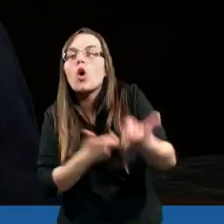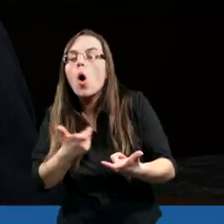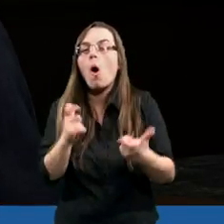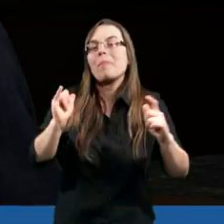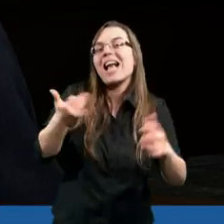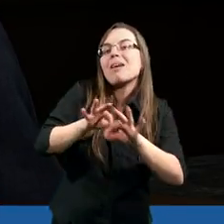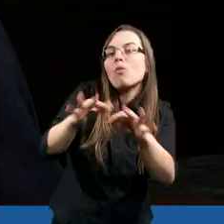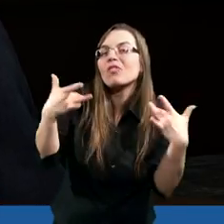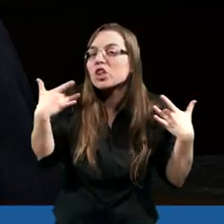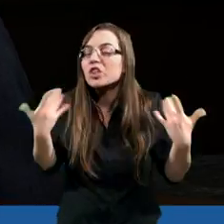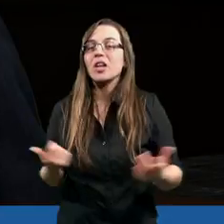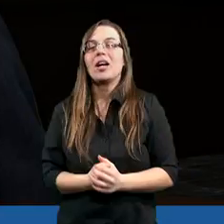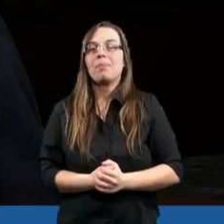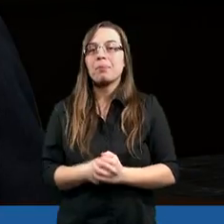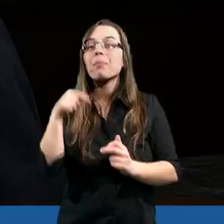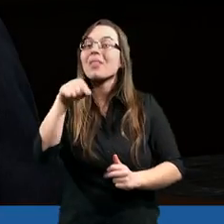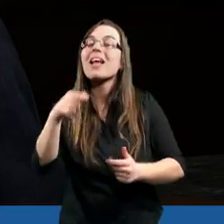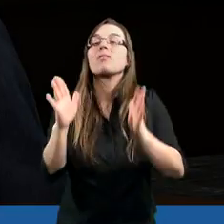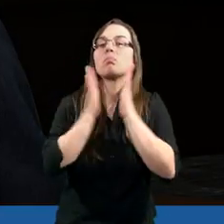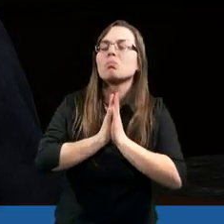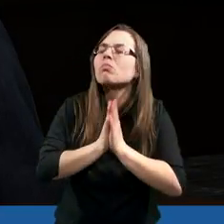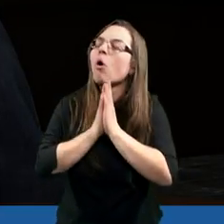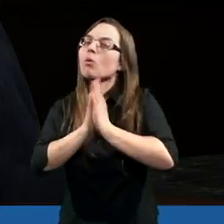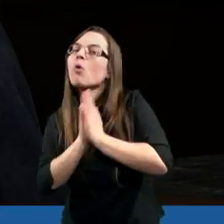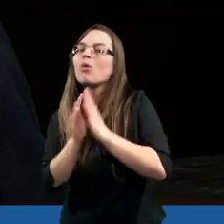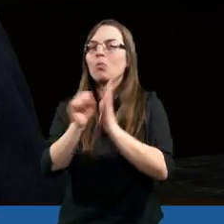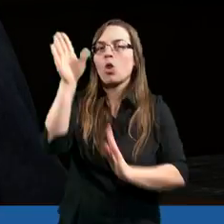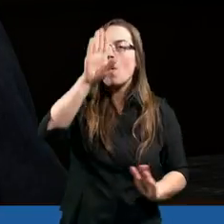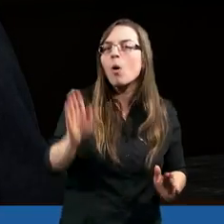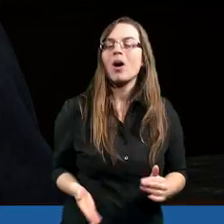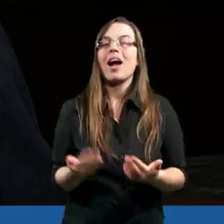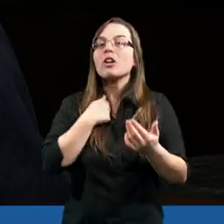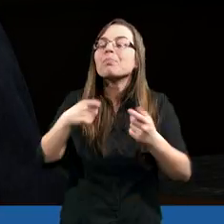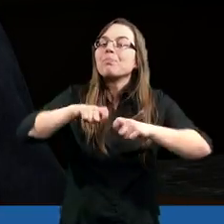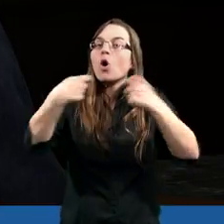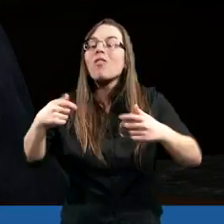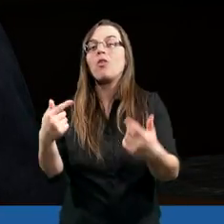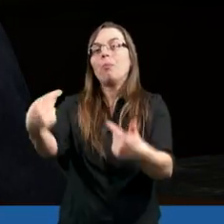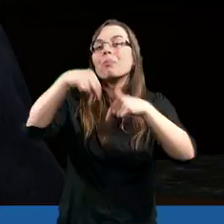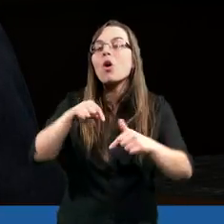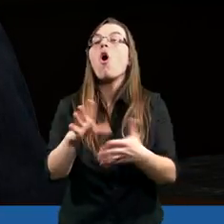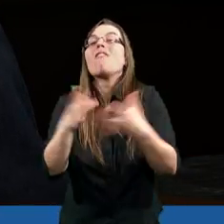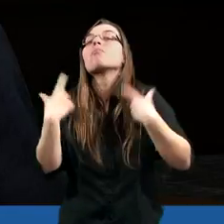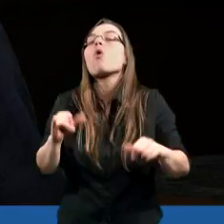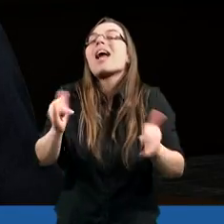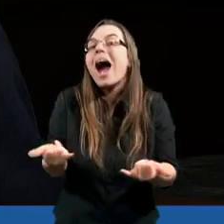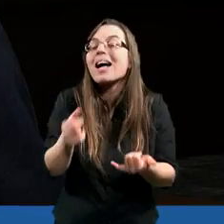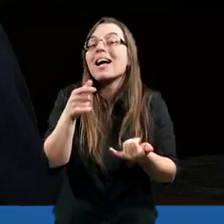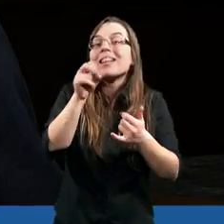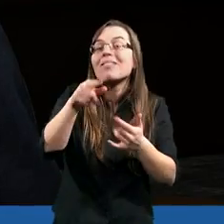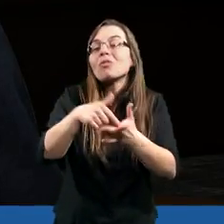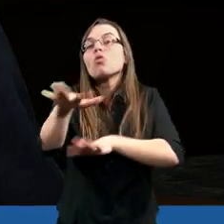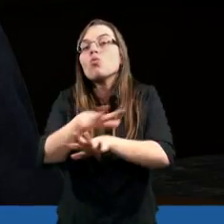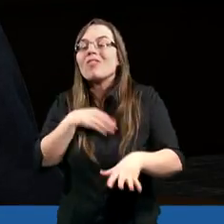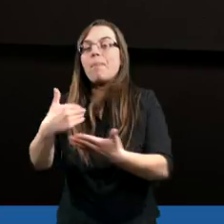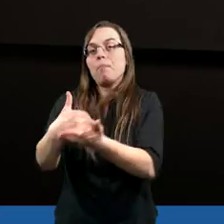w życiu i kiedy modlimy się do Niego, rozwiązanie przychodzi w postaci takiej, a